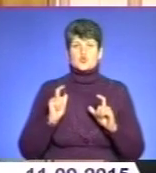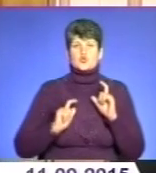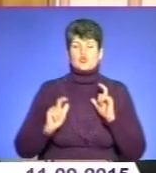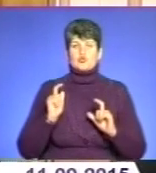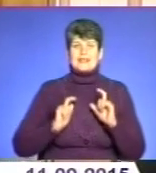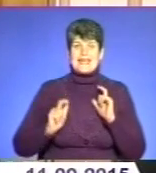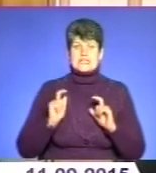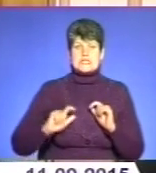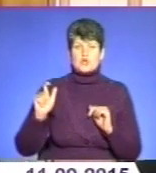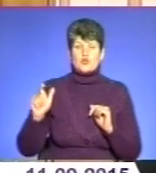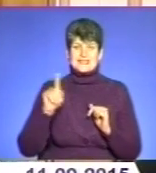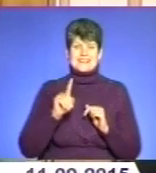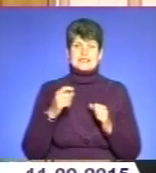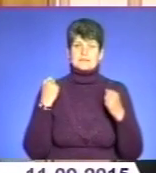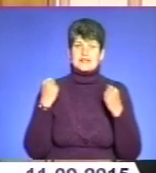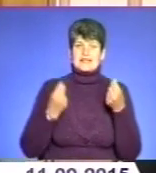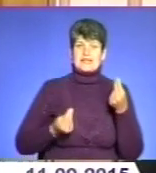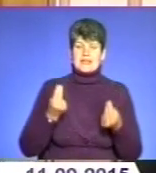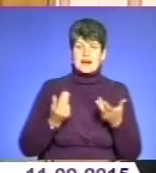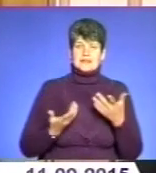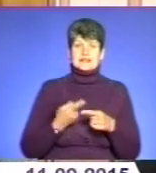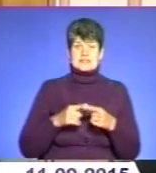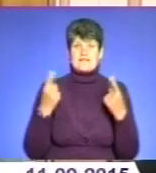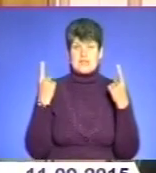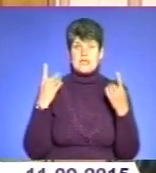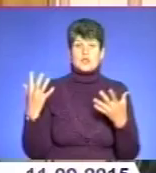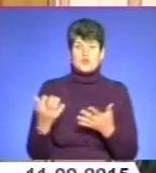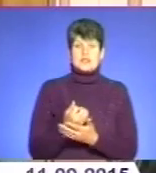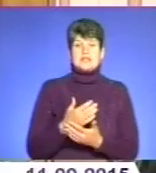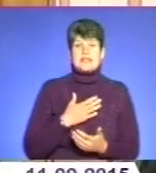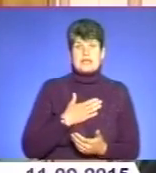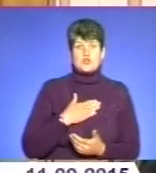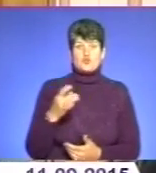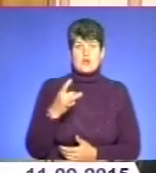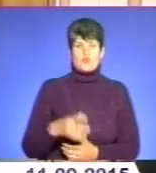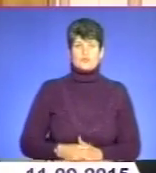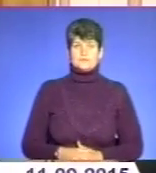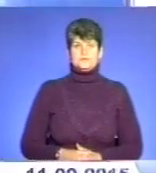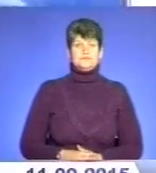студентських ігор. Тоже, можна сказати, це велике досягнення для нашого району.